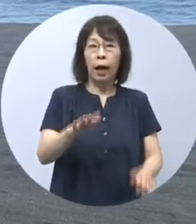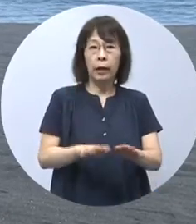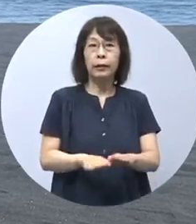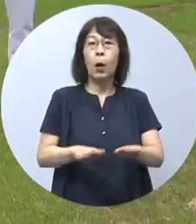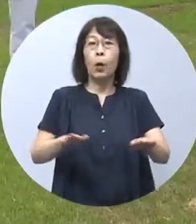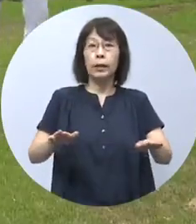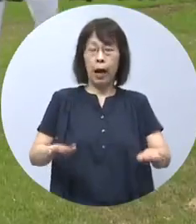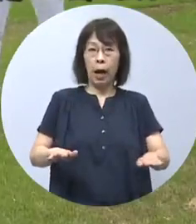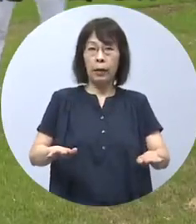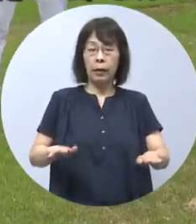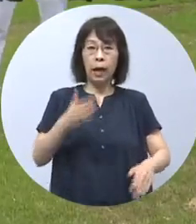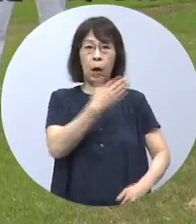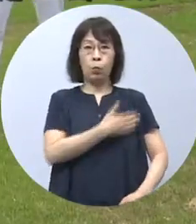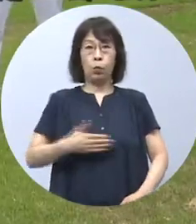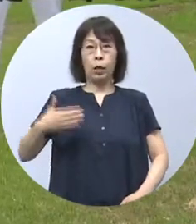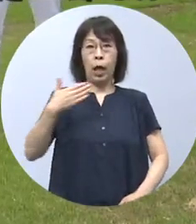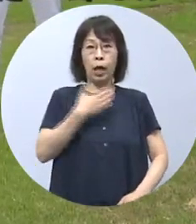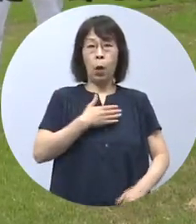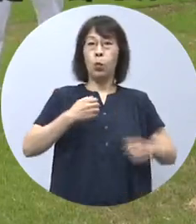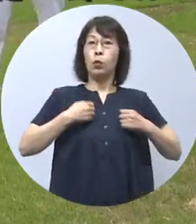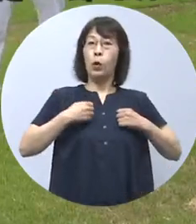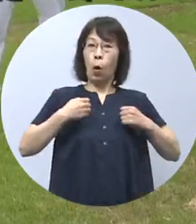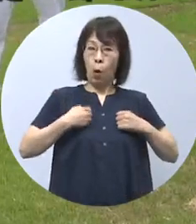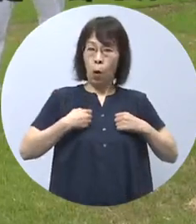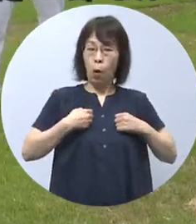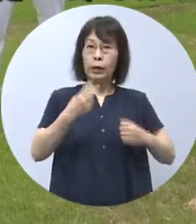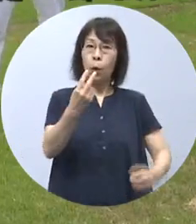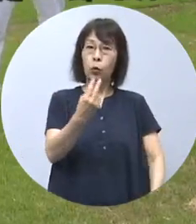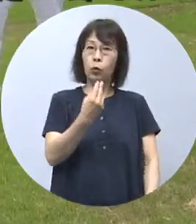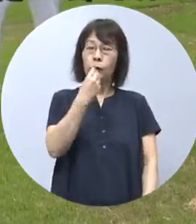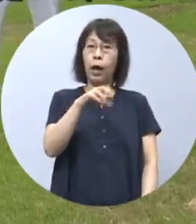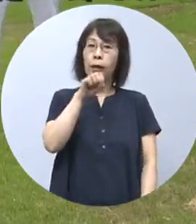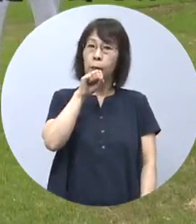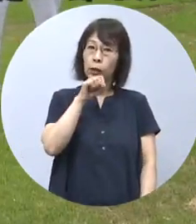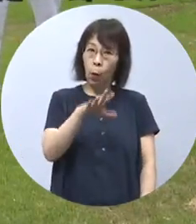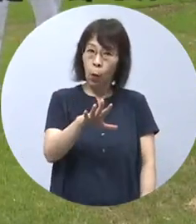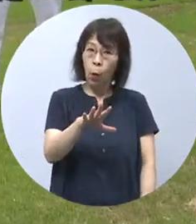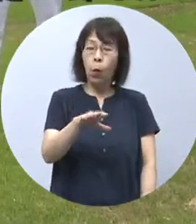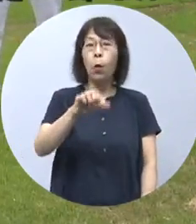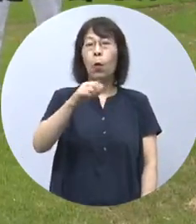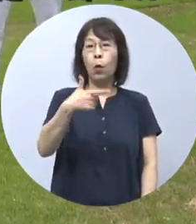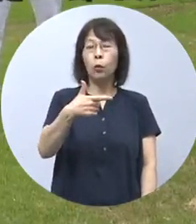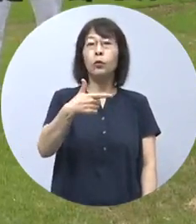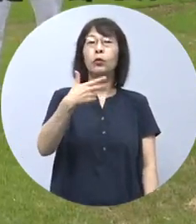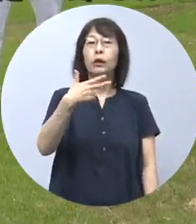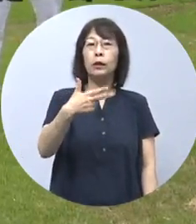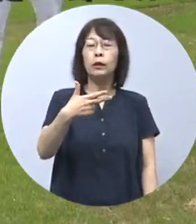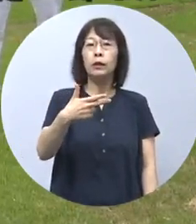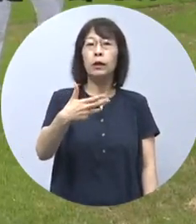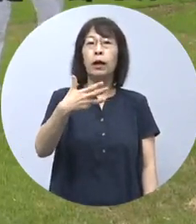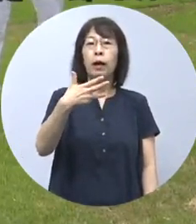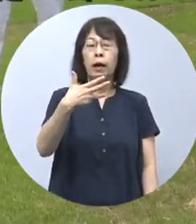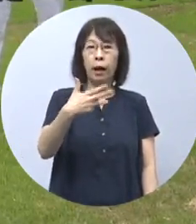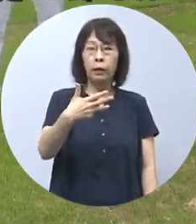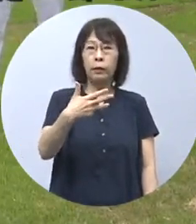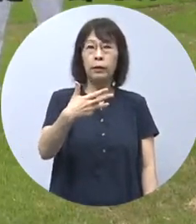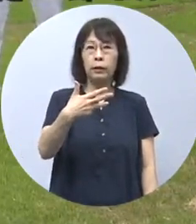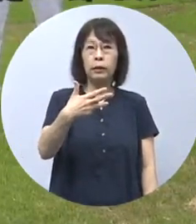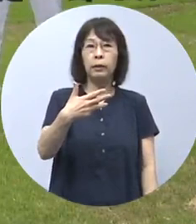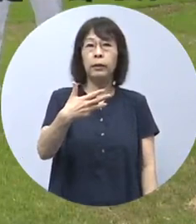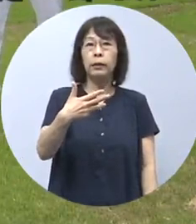を開いて胸の運動息を吸って吐きましょう5、6、7、